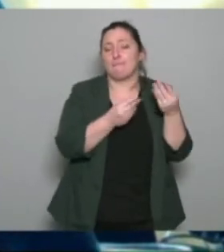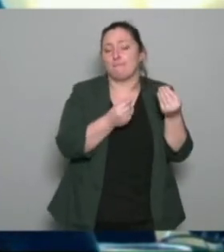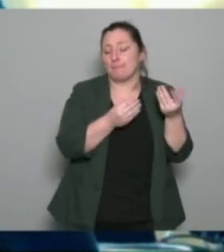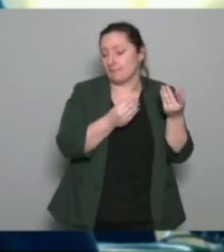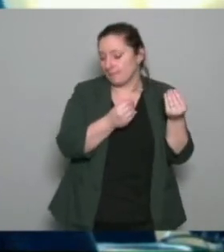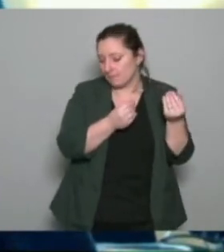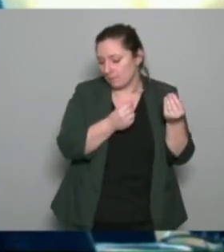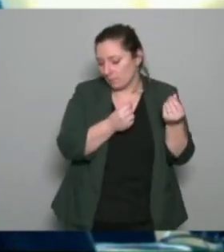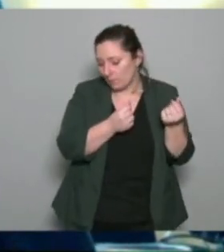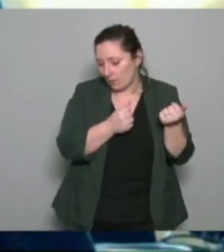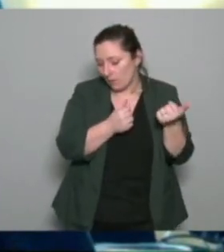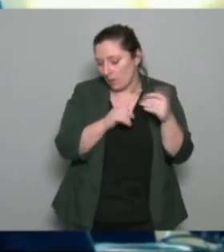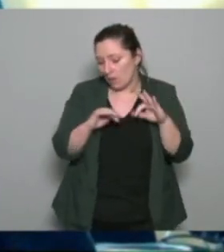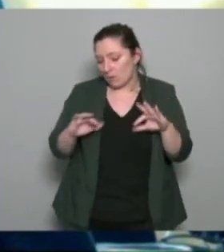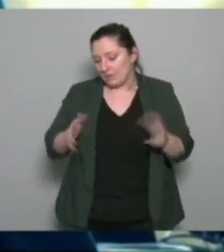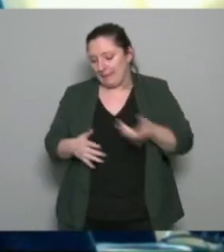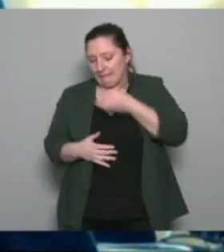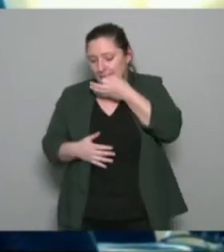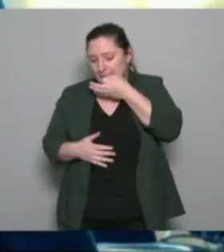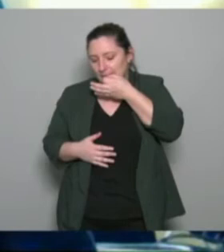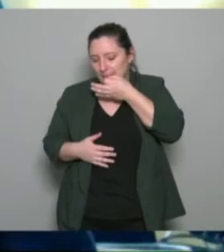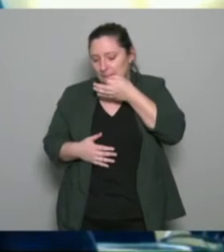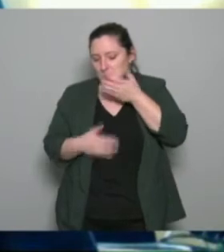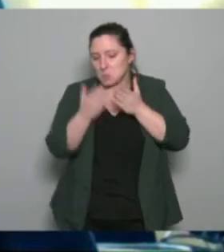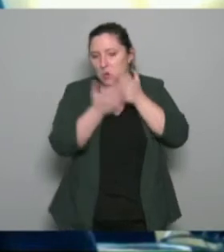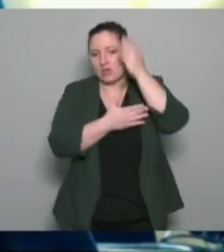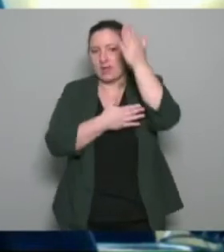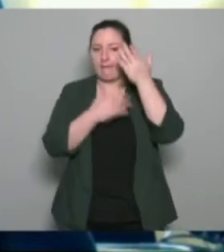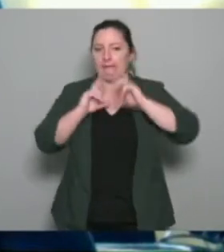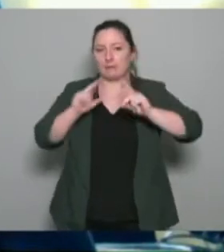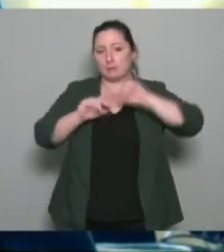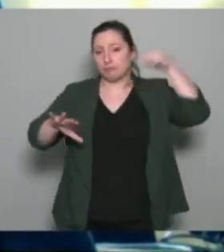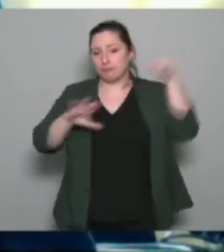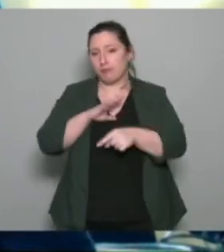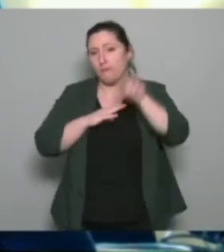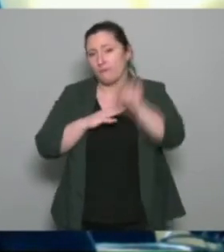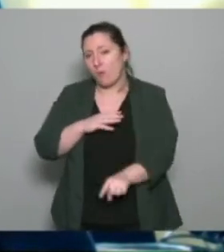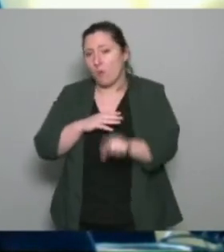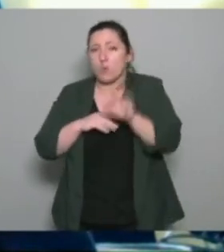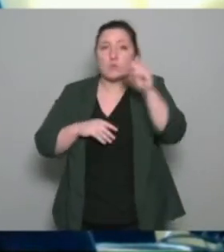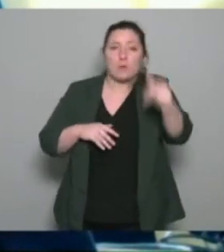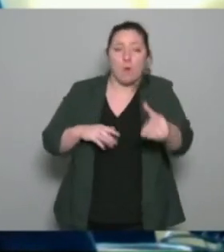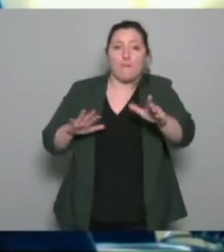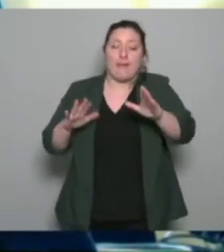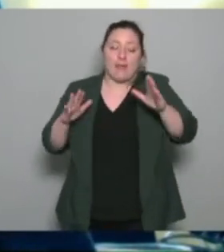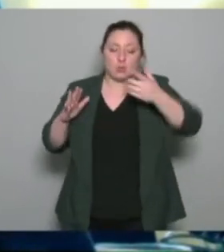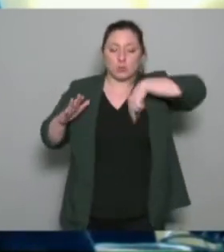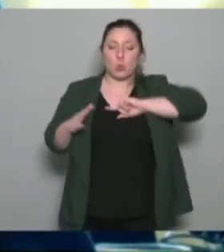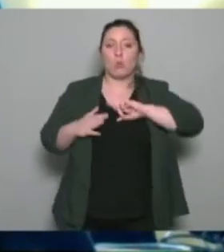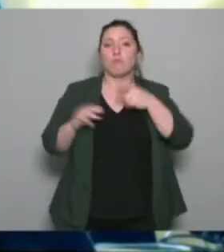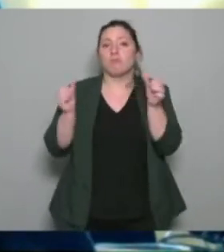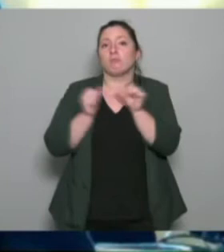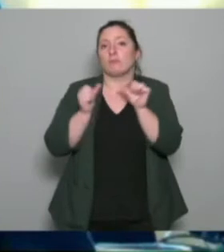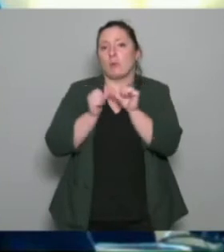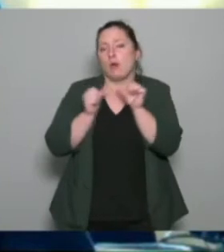je ne pas si je dois forcément développer le projet mais ce qu'on a fait nous à notre niveau c'est effectivement en quelques mots